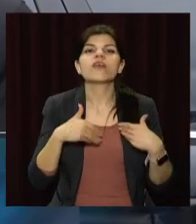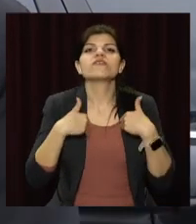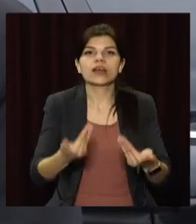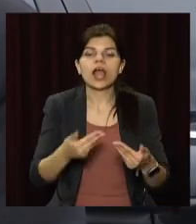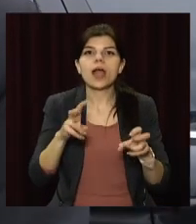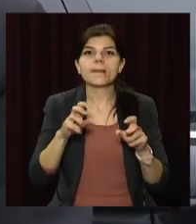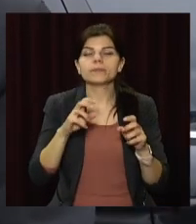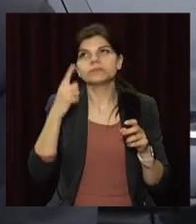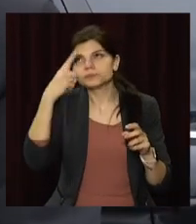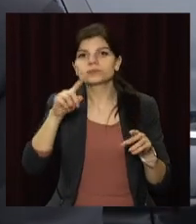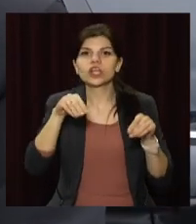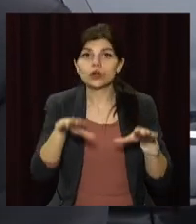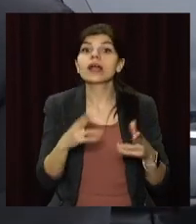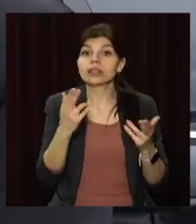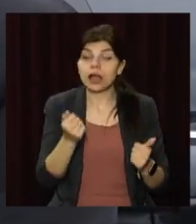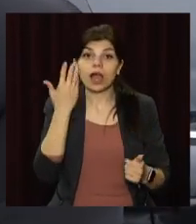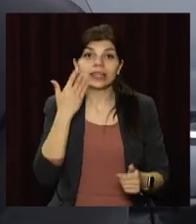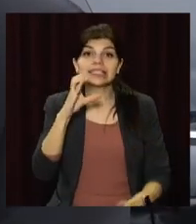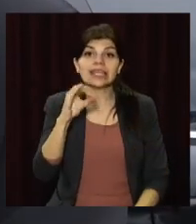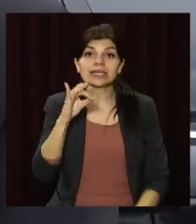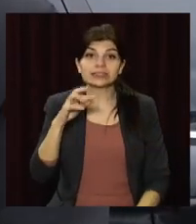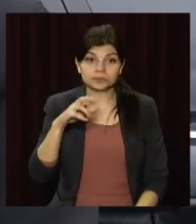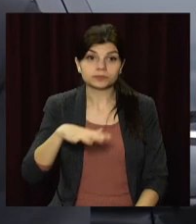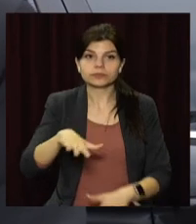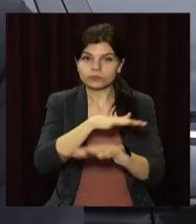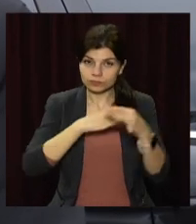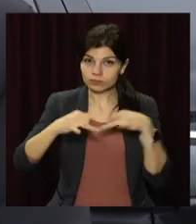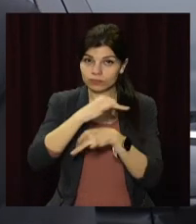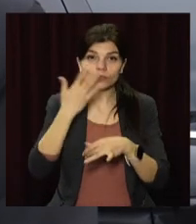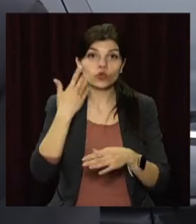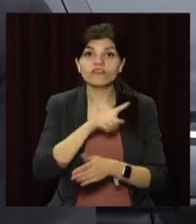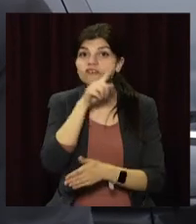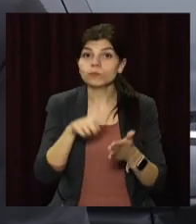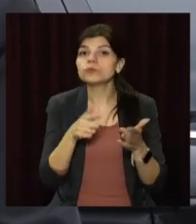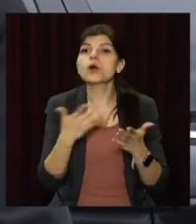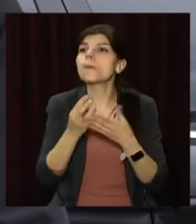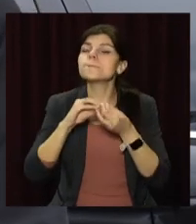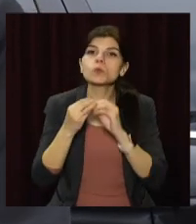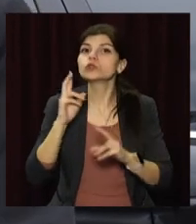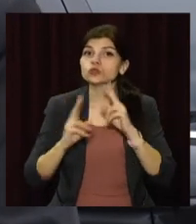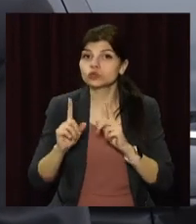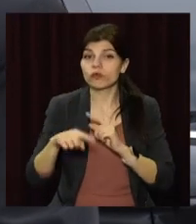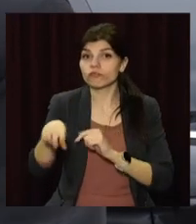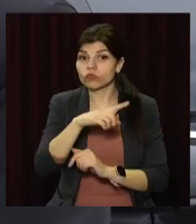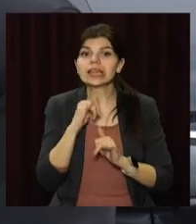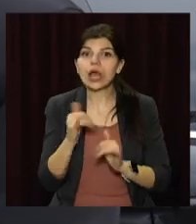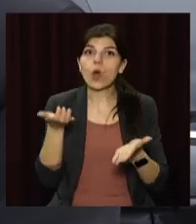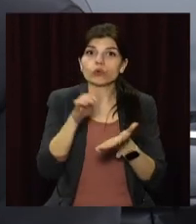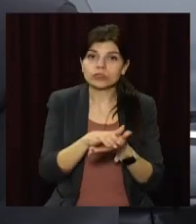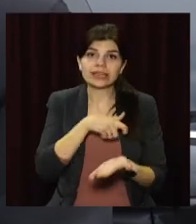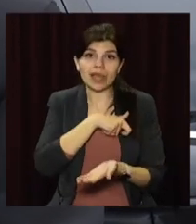Так, коли сесія міської ради, весь апарат міської ради готує питання для розгляду для сесії, вони для